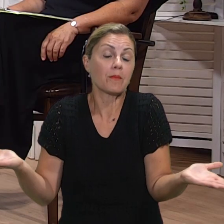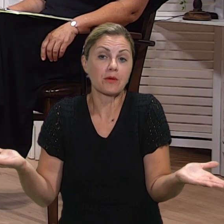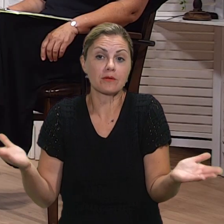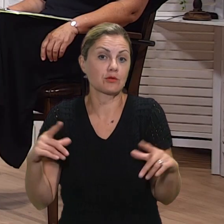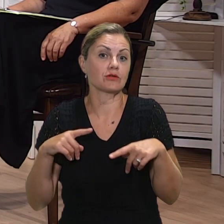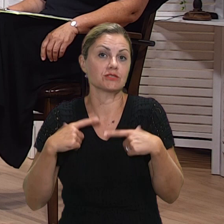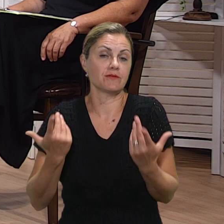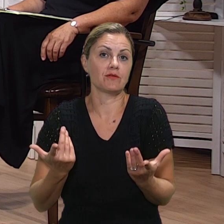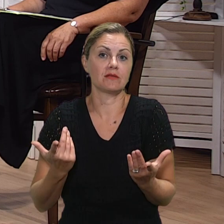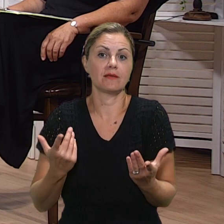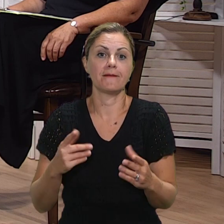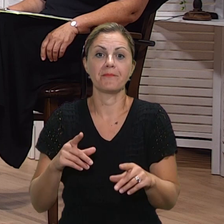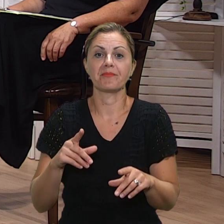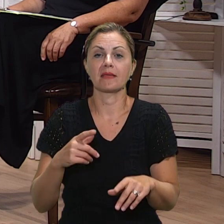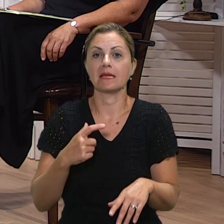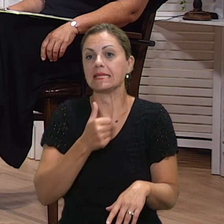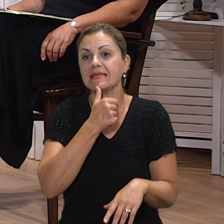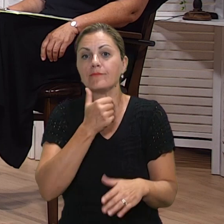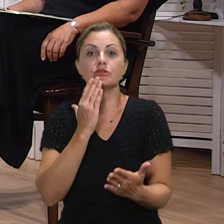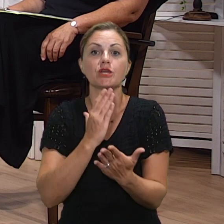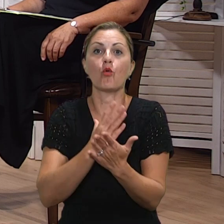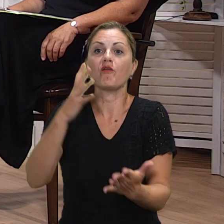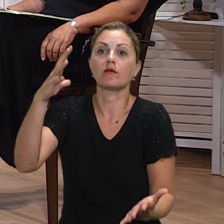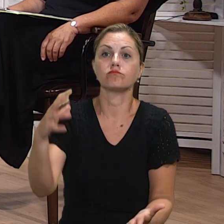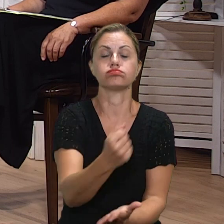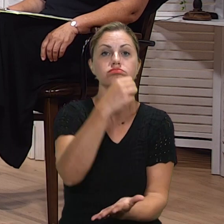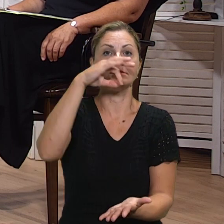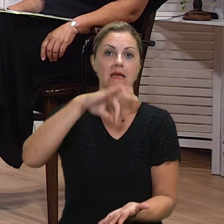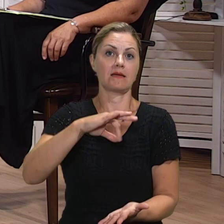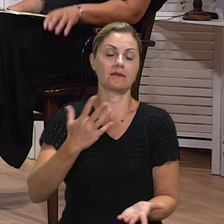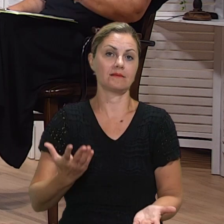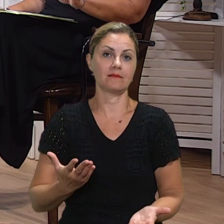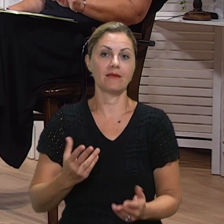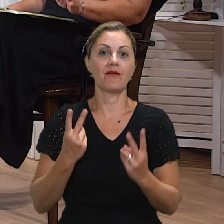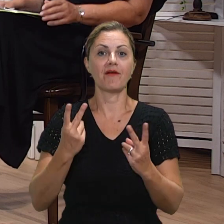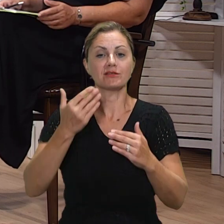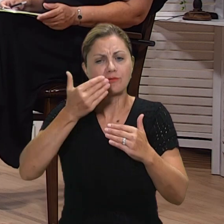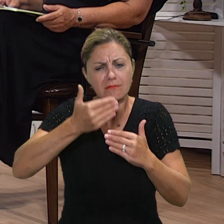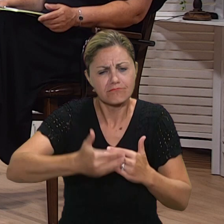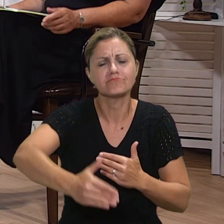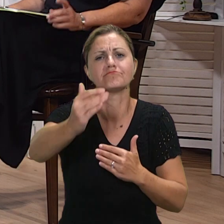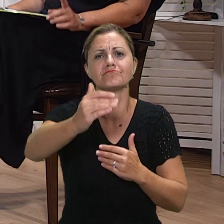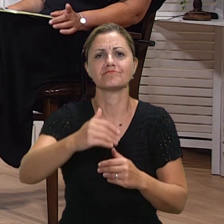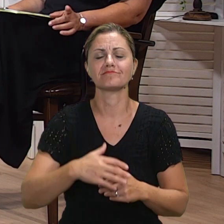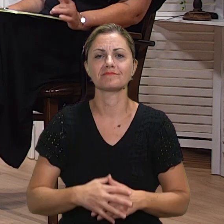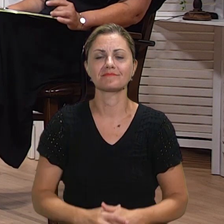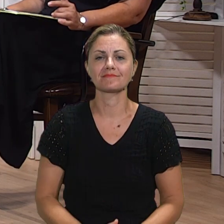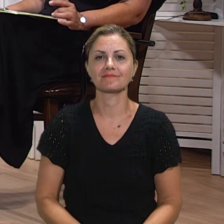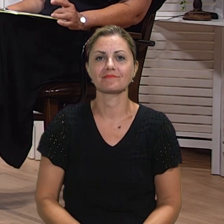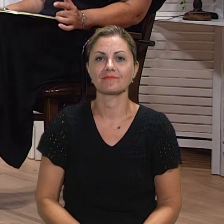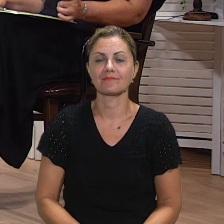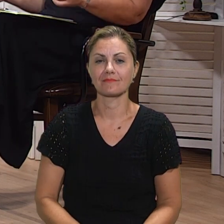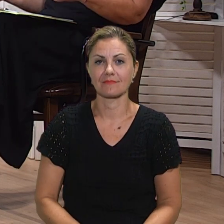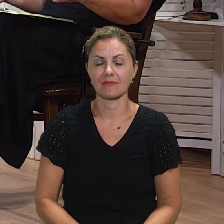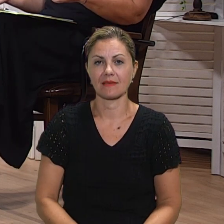raspoloženje. Oni su samo rekli, nema veze, sljedećeg godina idemo ponovno i idemo dalje. I mi idemo dalje po nove nagrade. Koliko je teško tu